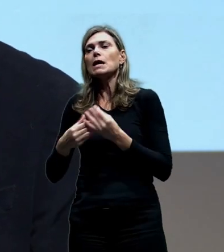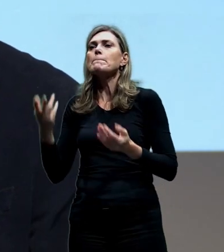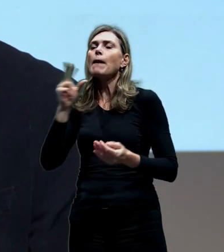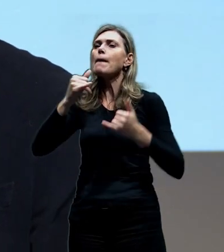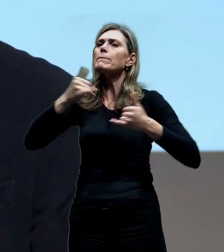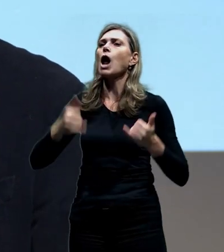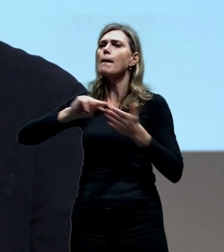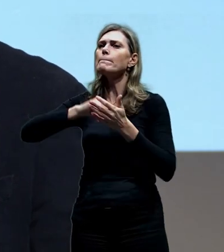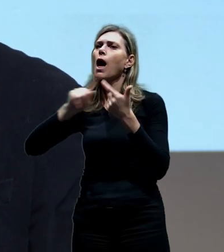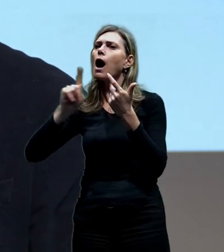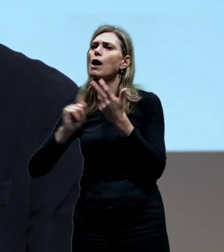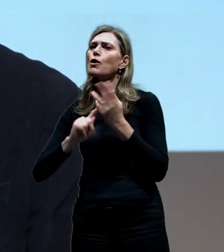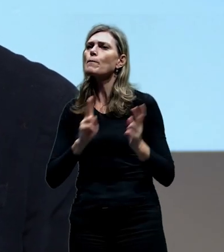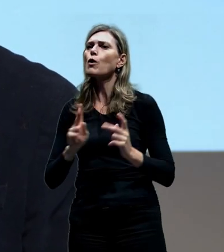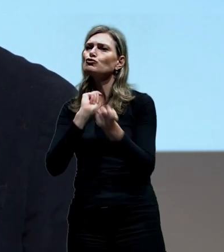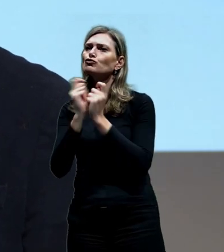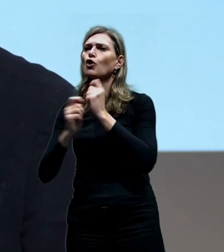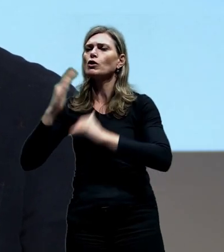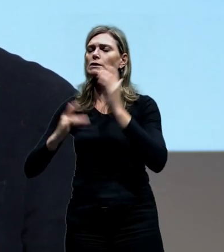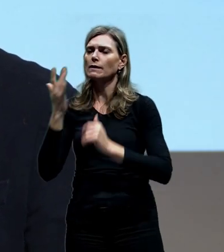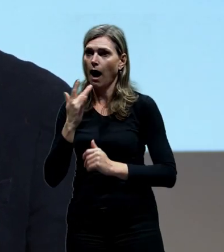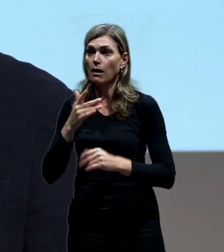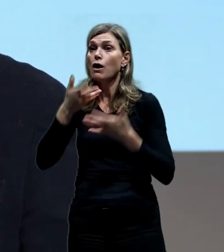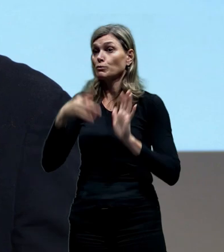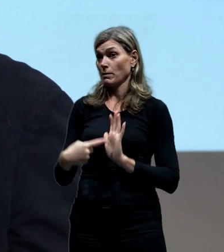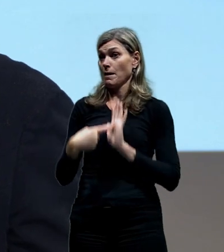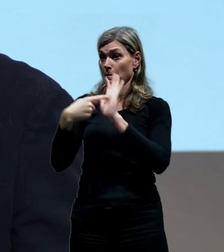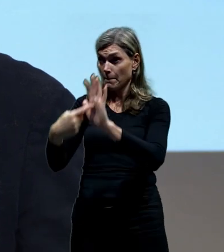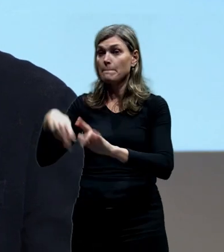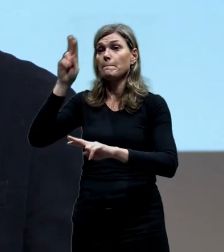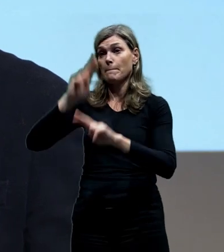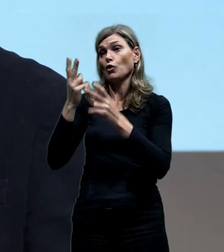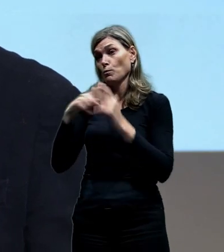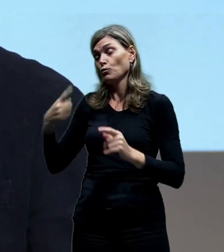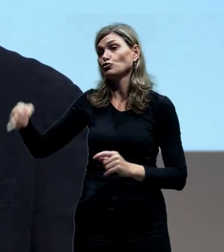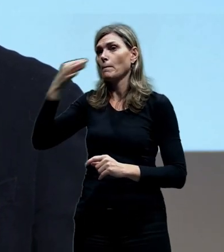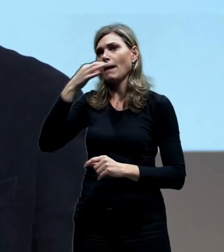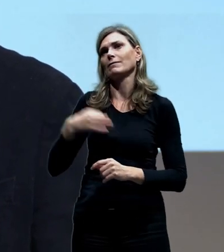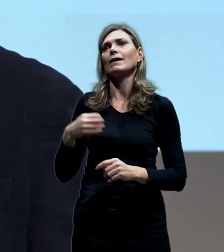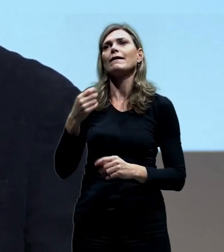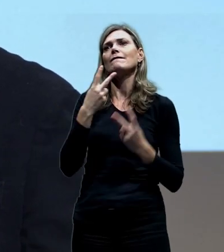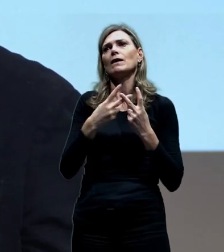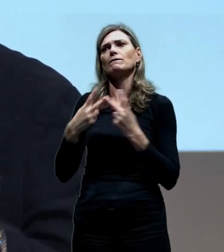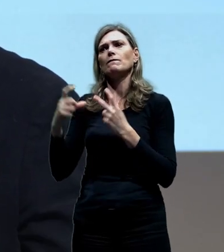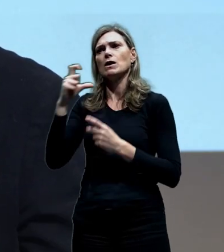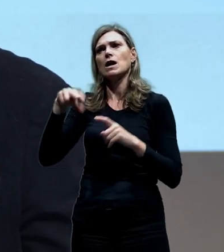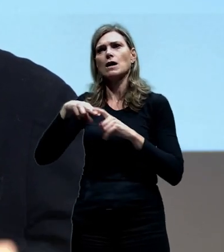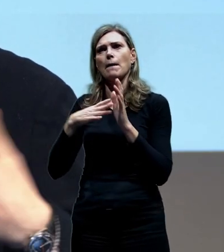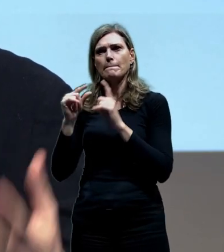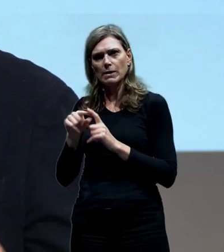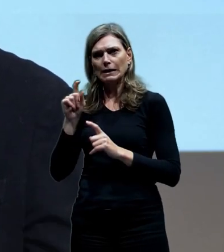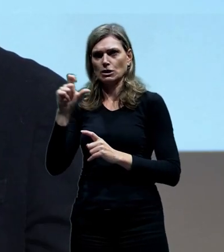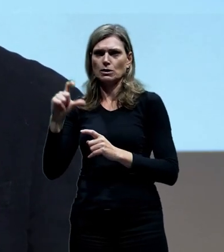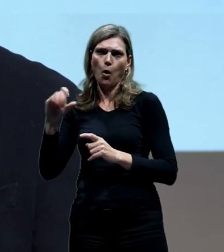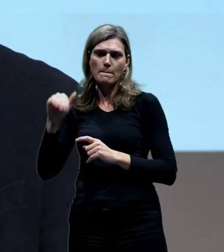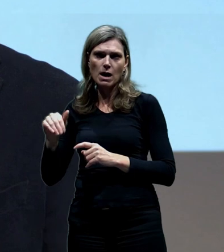zvažuje. Vy se můžete ptát na to téma a potom do té následné diskuze na slido.com pod heslem Kempuj online najdete četovací místnost,